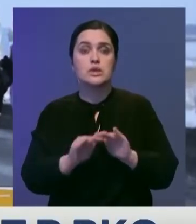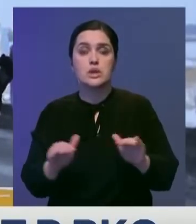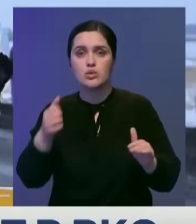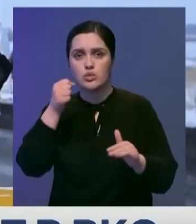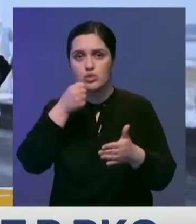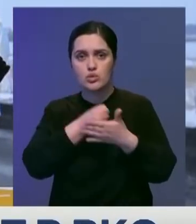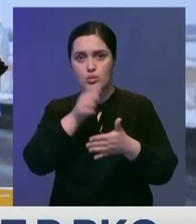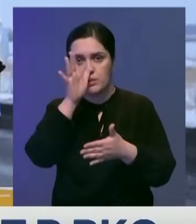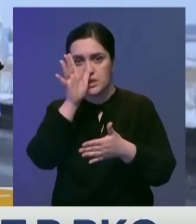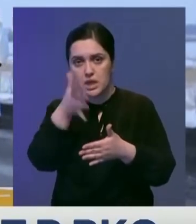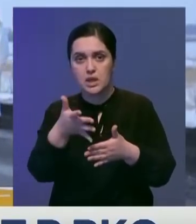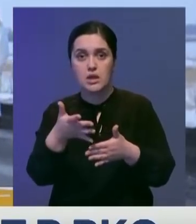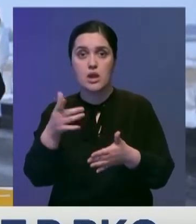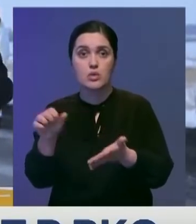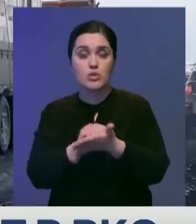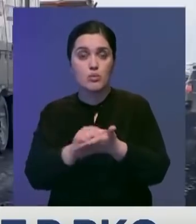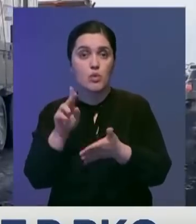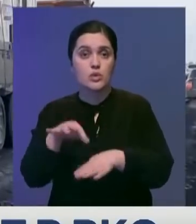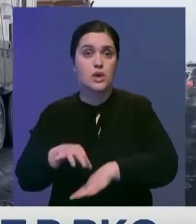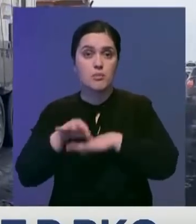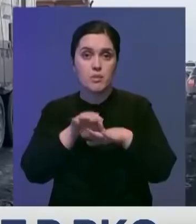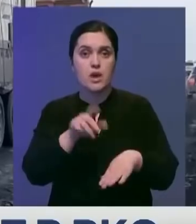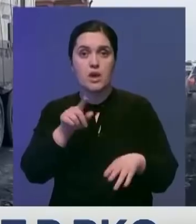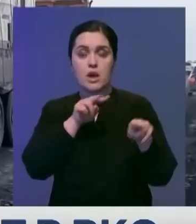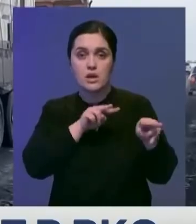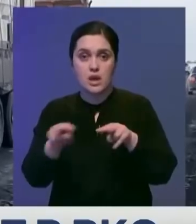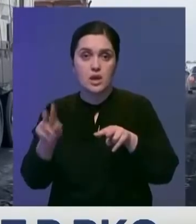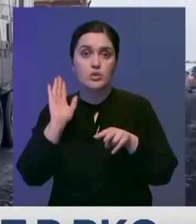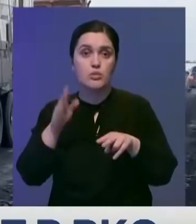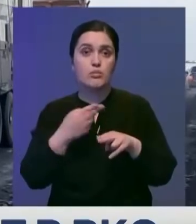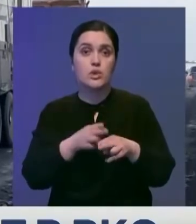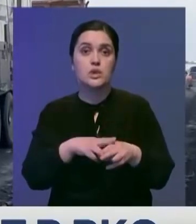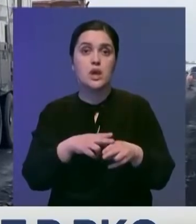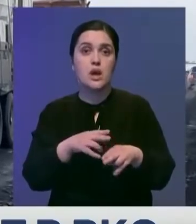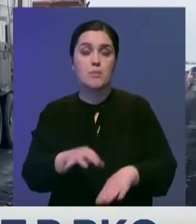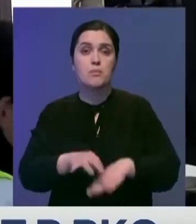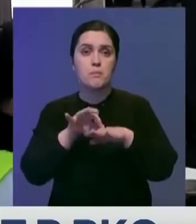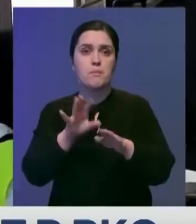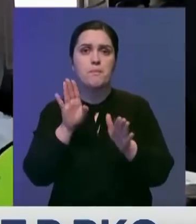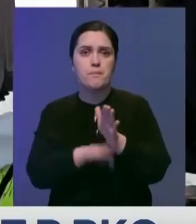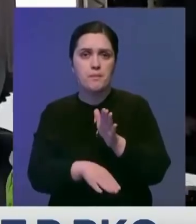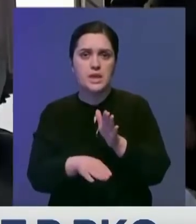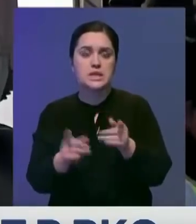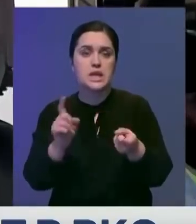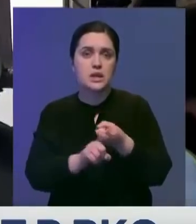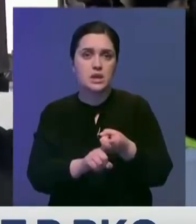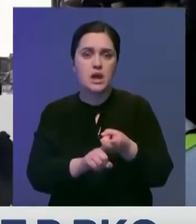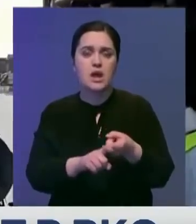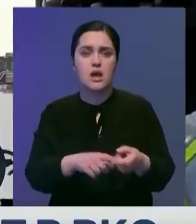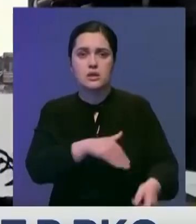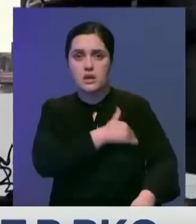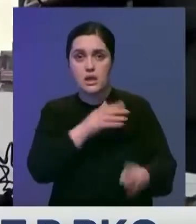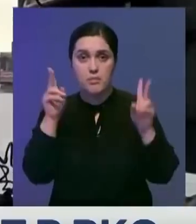лишь дети в возрасте до 5 лет при наличии документа у сопровождающих. Контроль будет вестись путем проведения бесконтактной